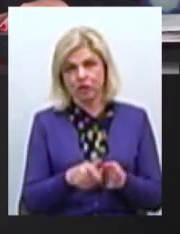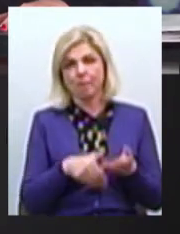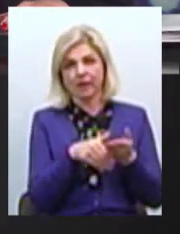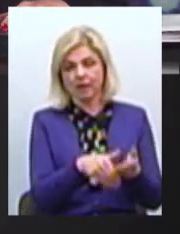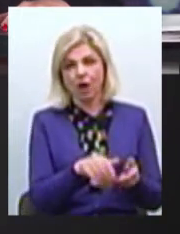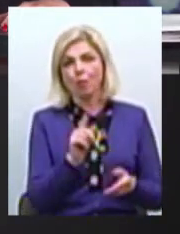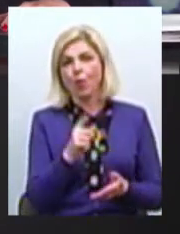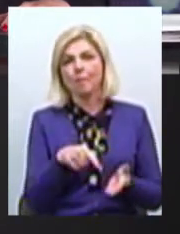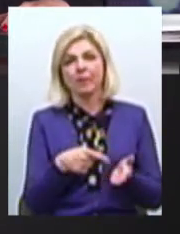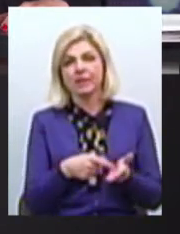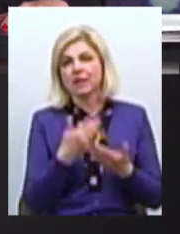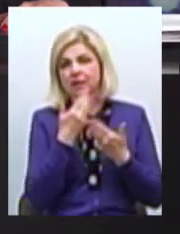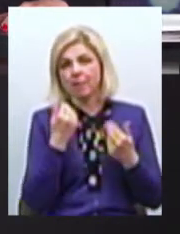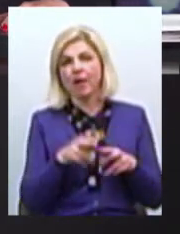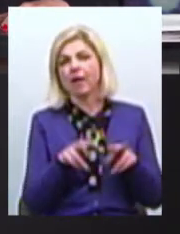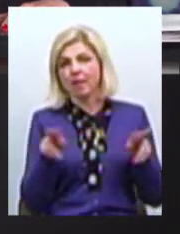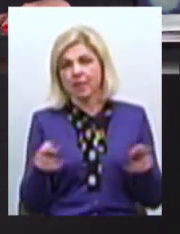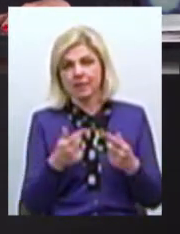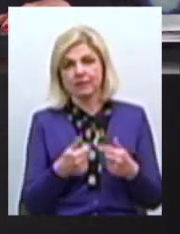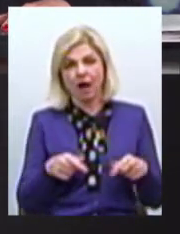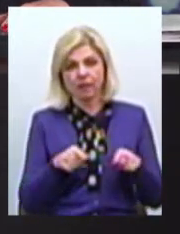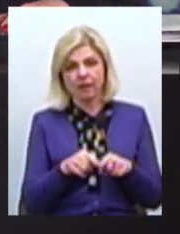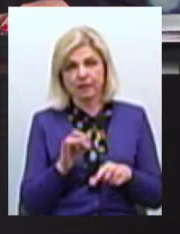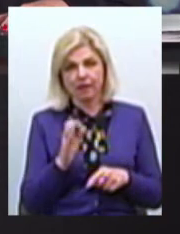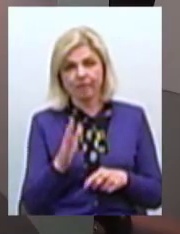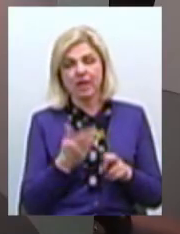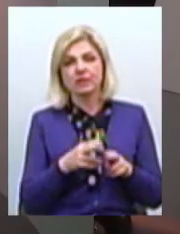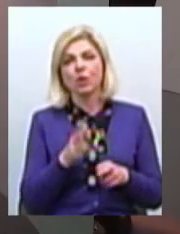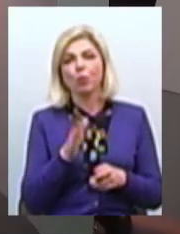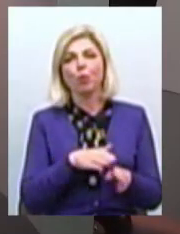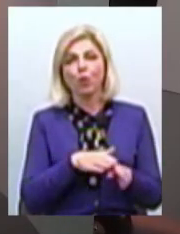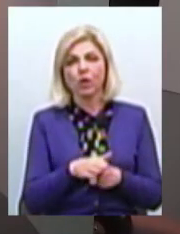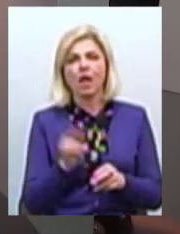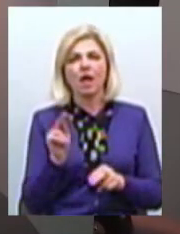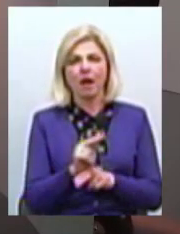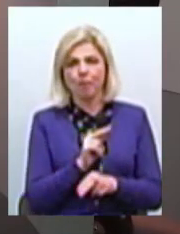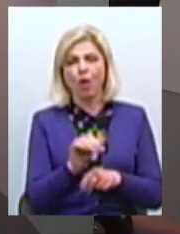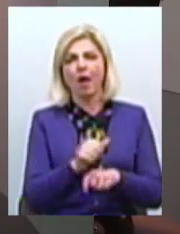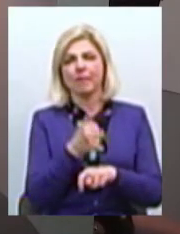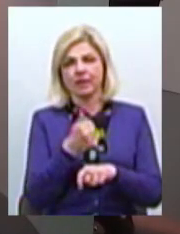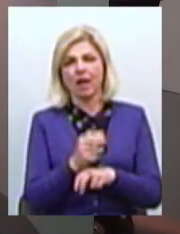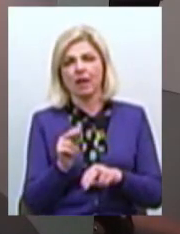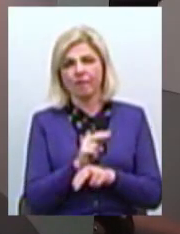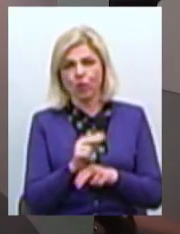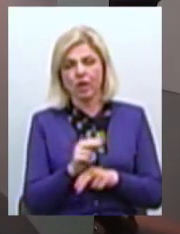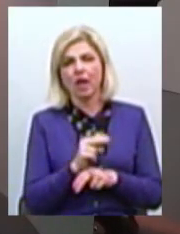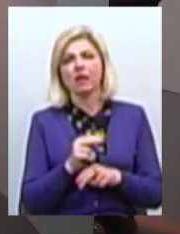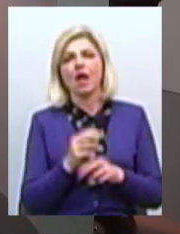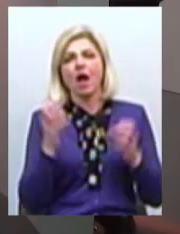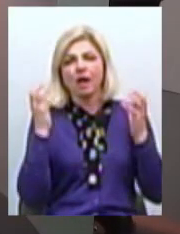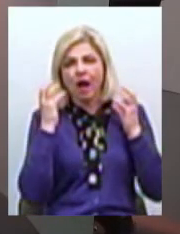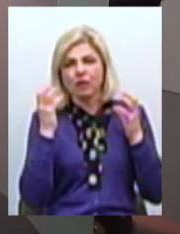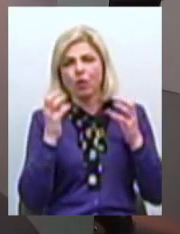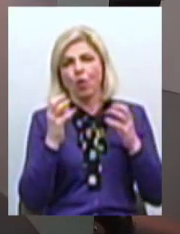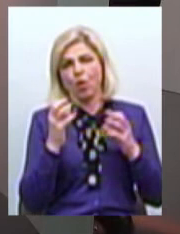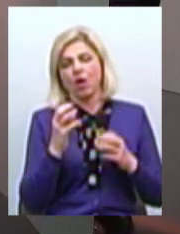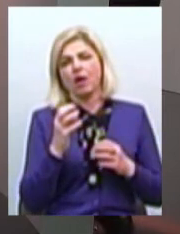місті нема інших аналогічних закладів Це буде повністю ремонт, капітальний ремонт радіологічного корпусу І саме